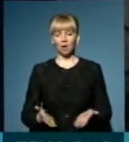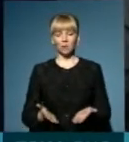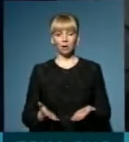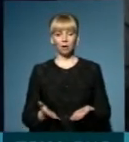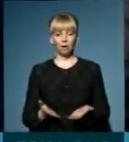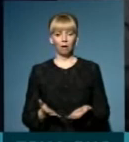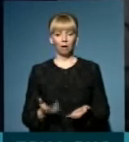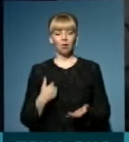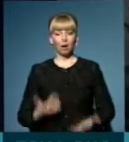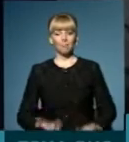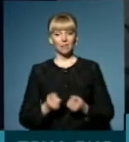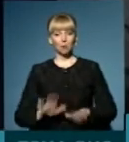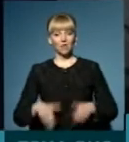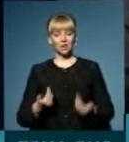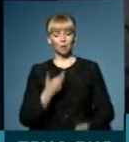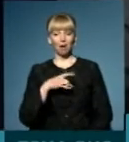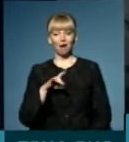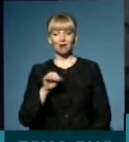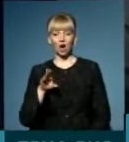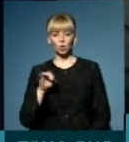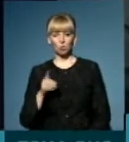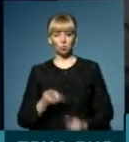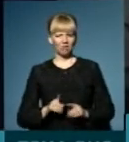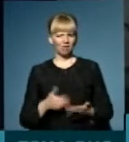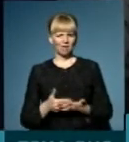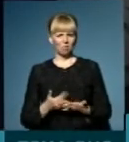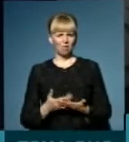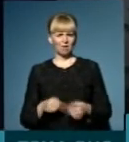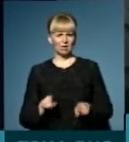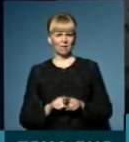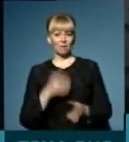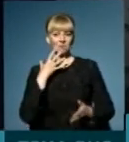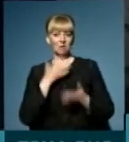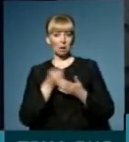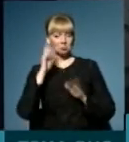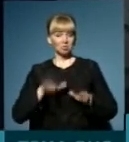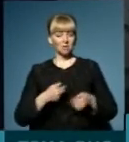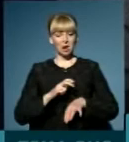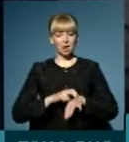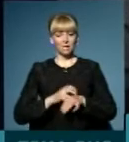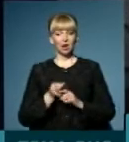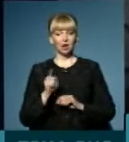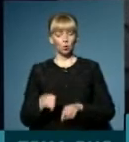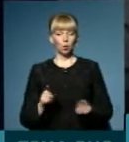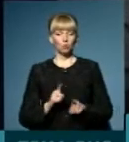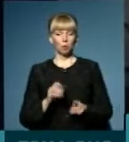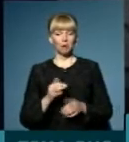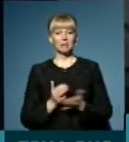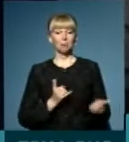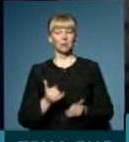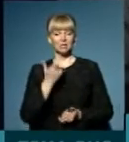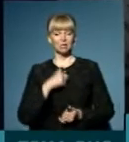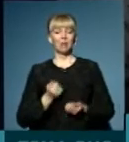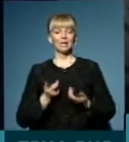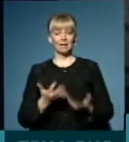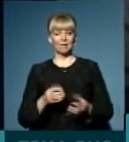підтримую версію пана ректора про те, що це, напевно, така власна ініціатива одного з лікарів для того, щоб, якби, забезпечити себе